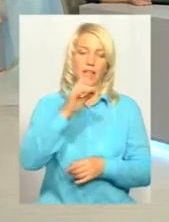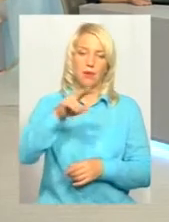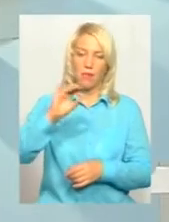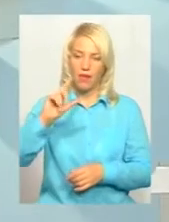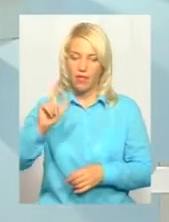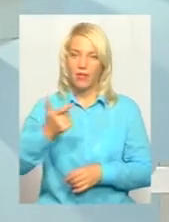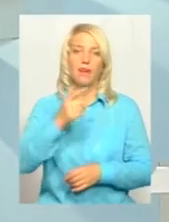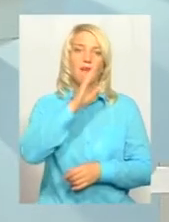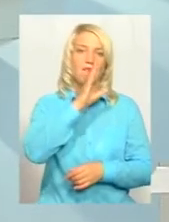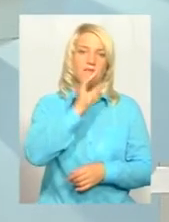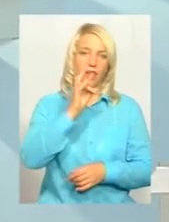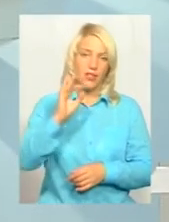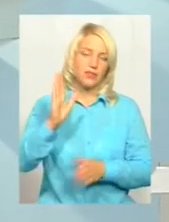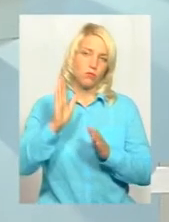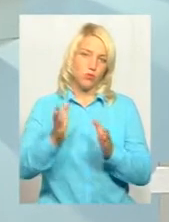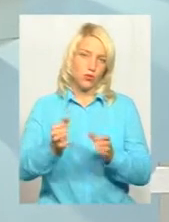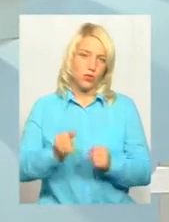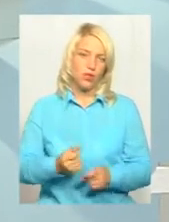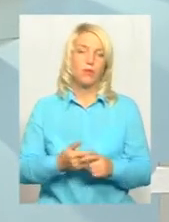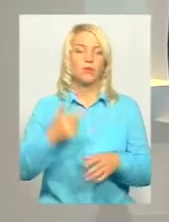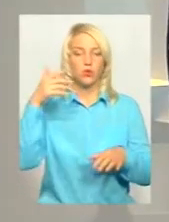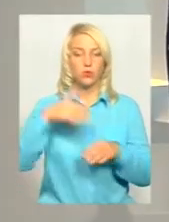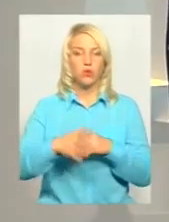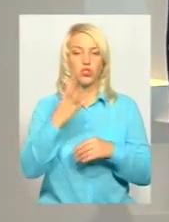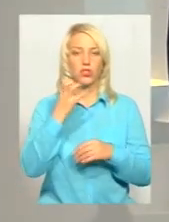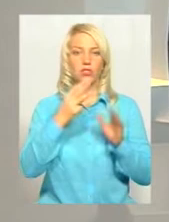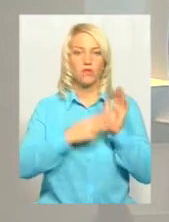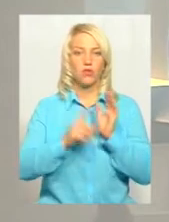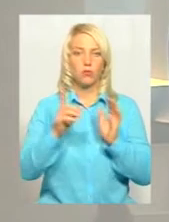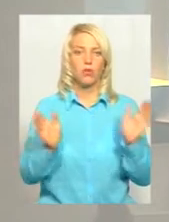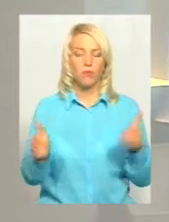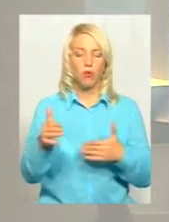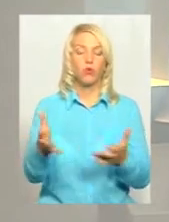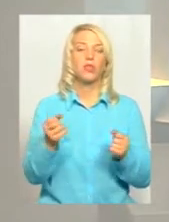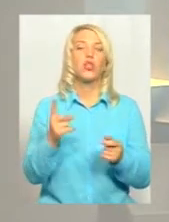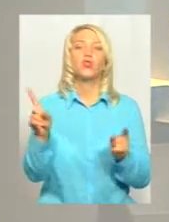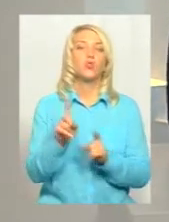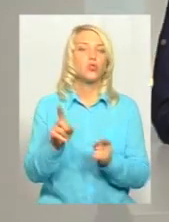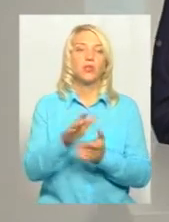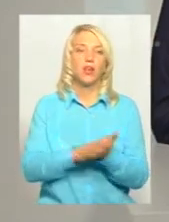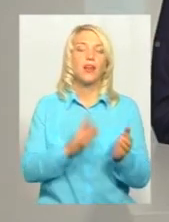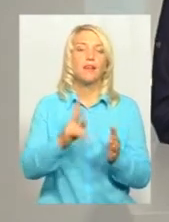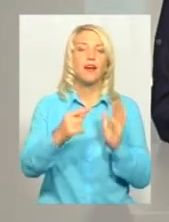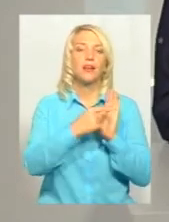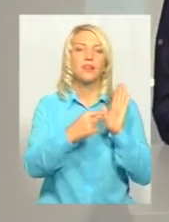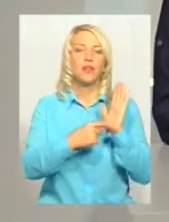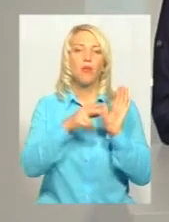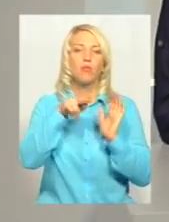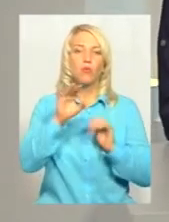також пакунки малюка. Зрозуміло. От отримали ці 481 пакунок, що далі? Як розподіляєте їх по області?